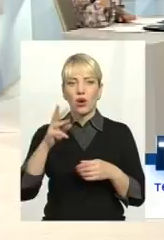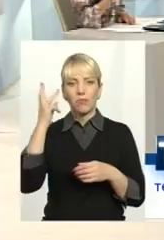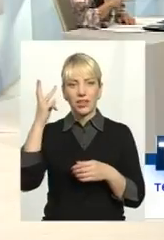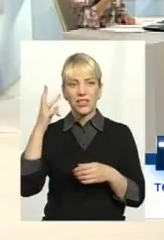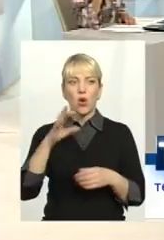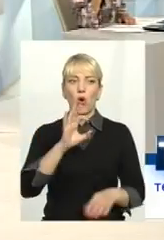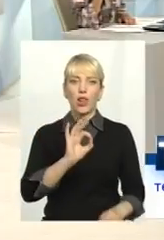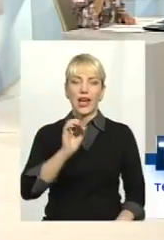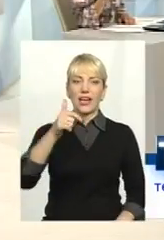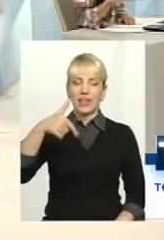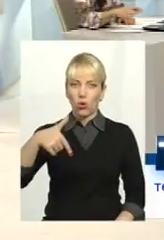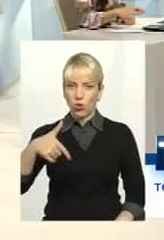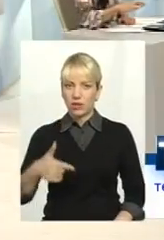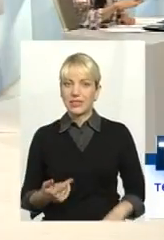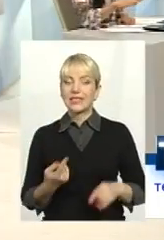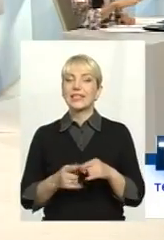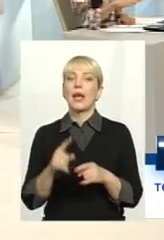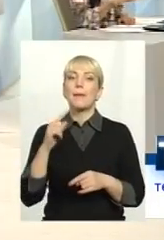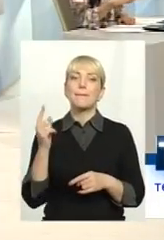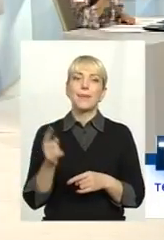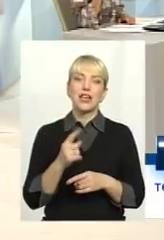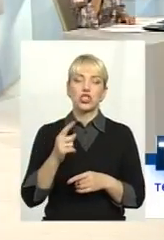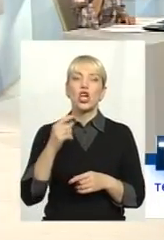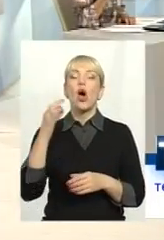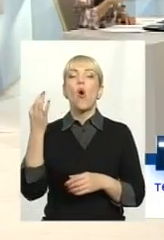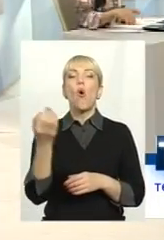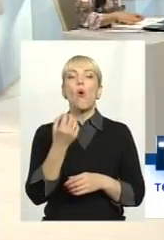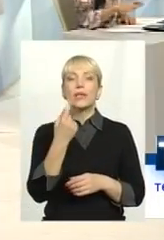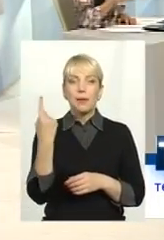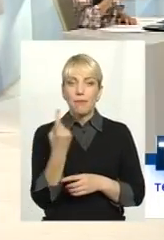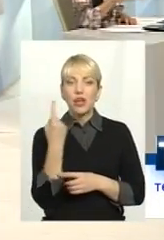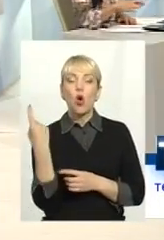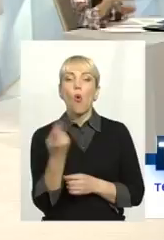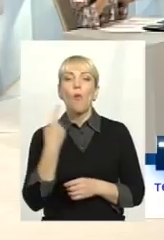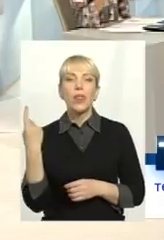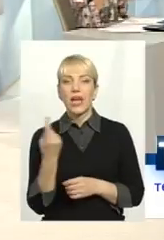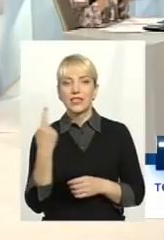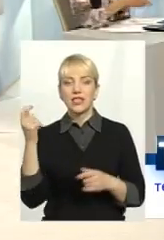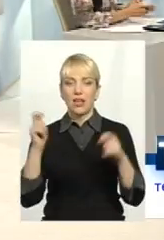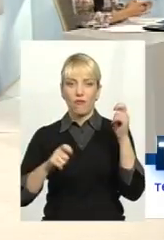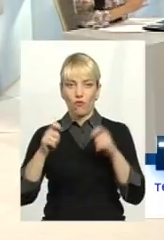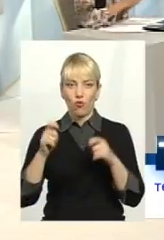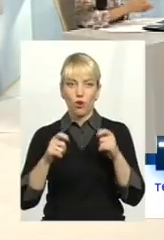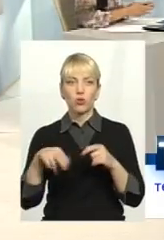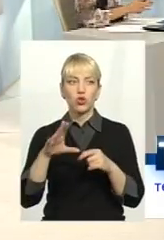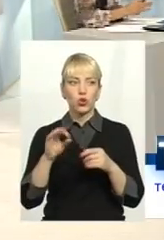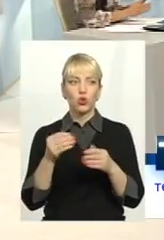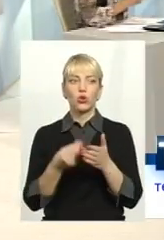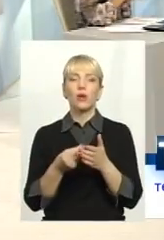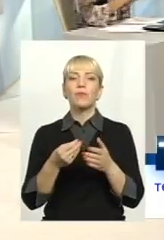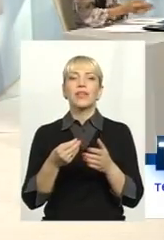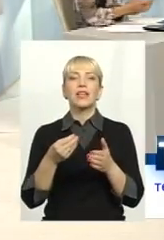Григоровичу, це перший обласний форум з питанням реформи житлово-комунального господарства, тарифоутворення,